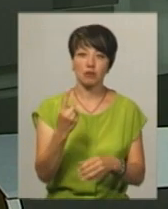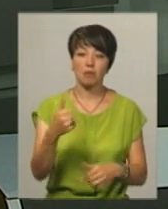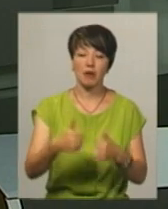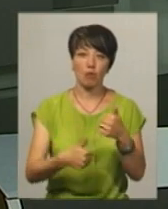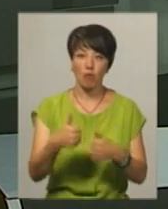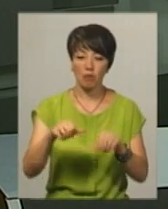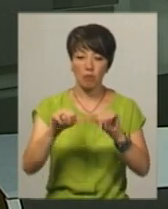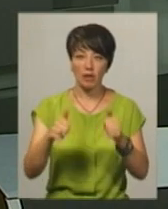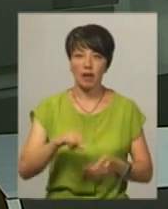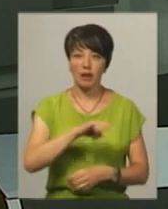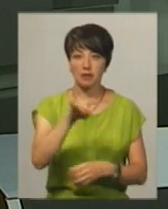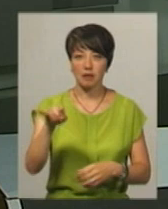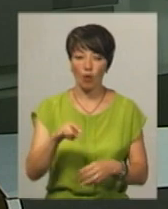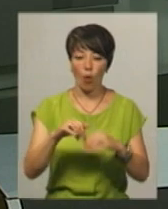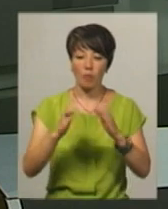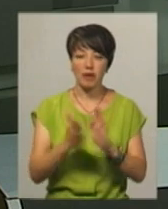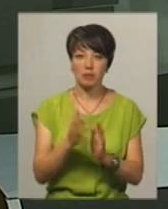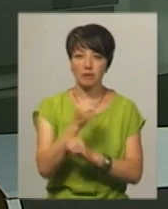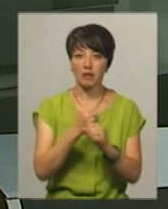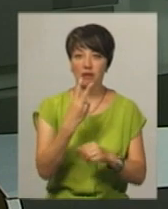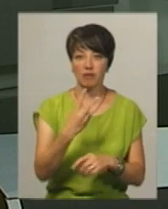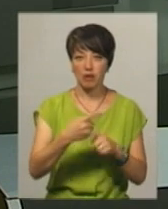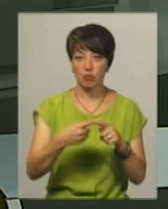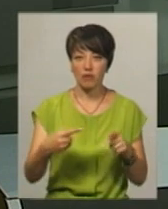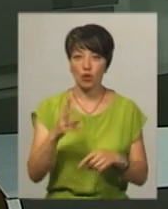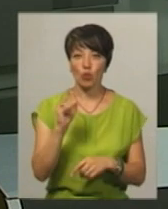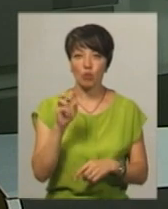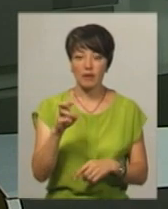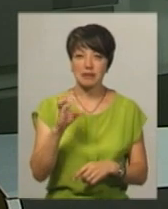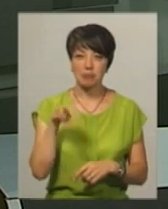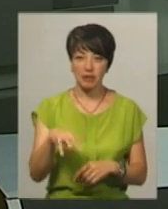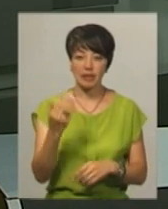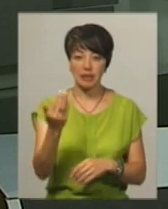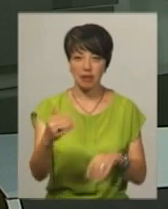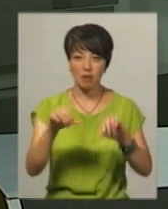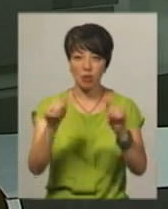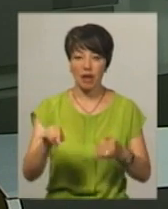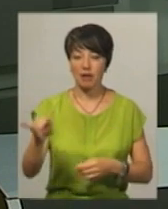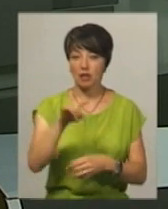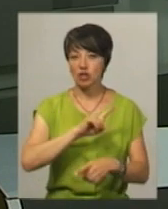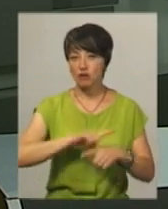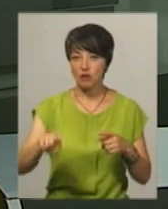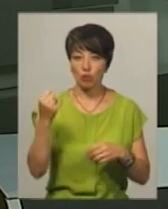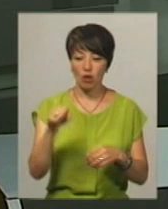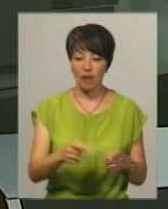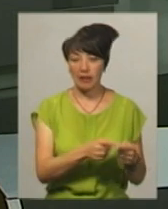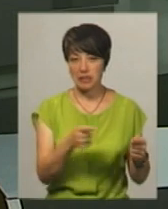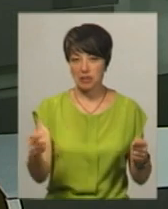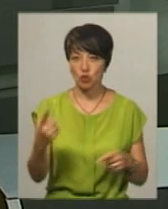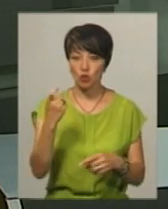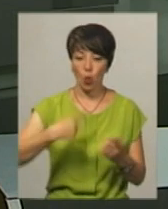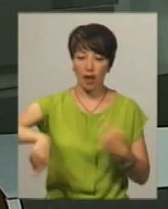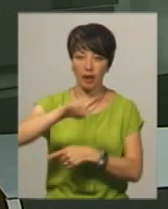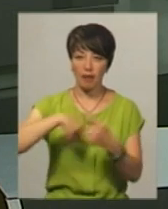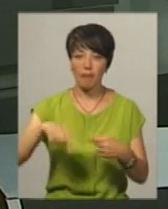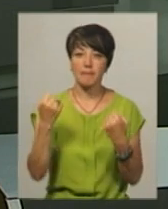перегонах моделей літаків з об'ємом двигунів 2,5 кубічних сантиметри. Їхня модель літака не швидше подолала дистанцію в 100 кіл та